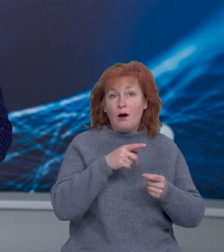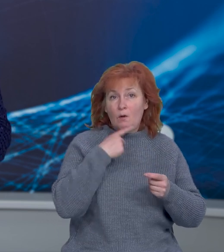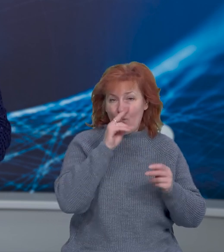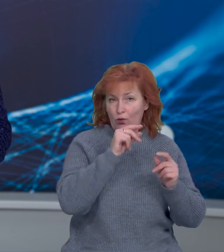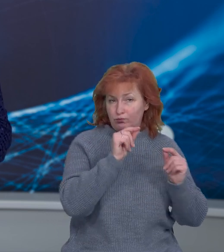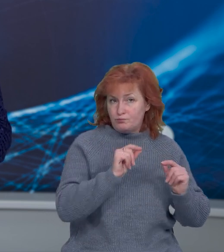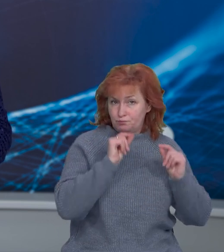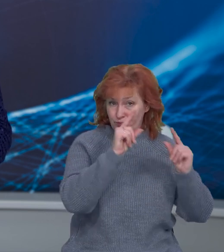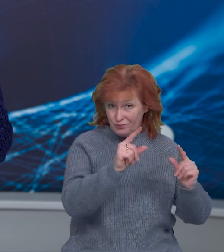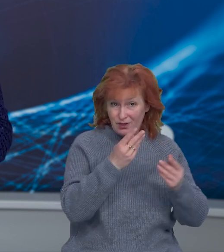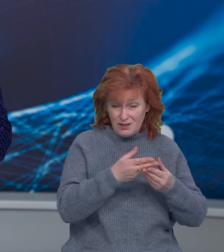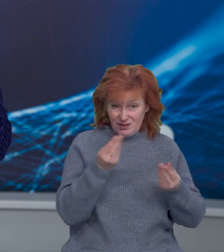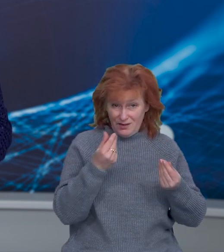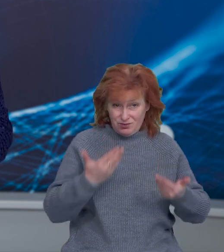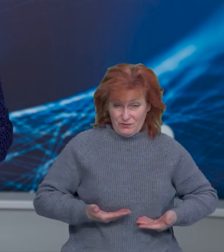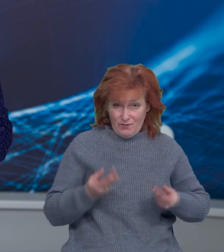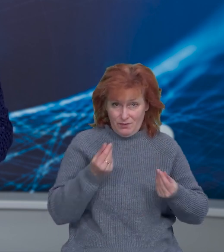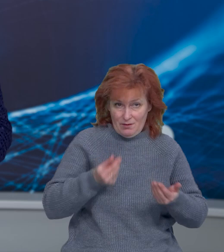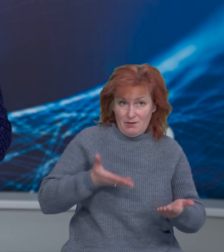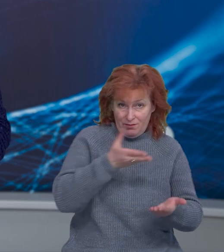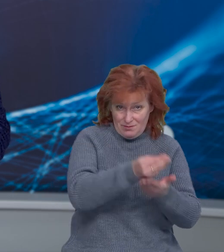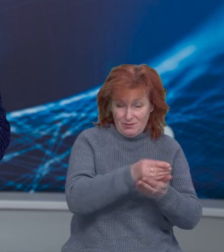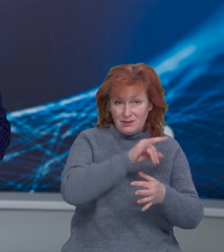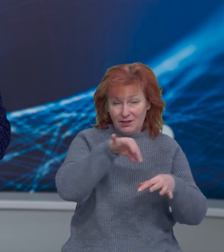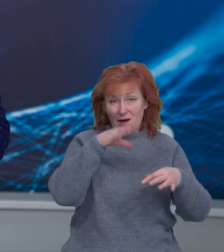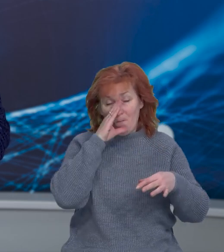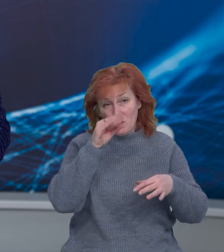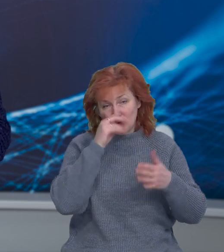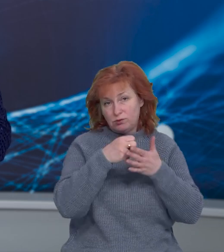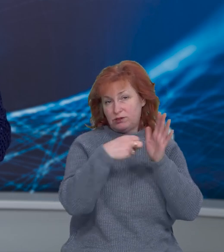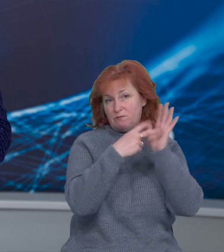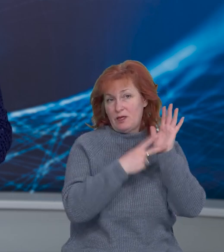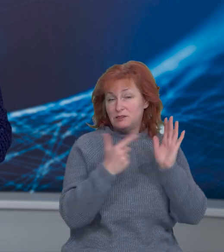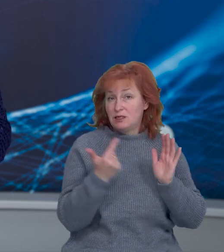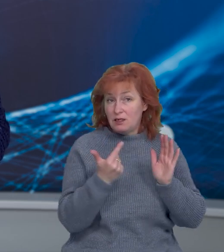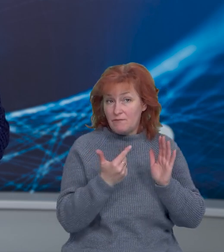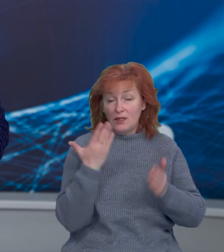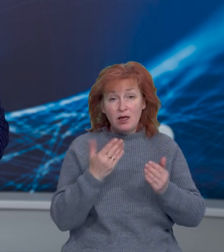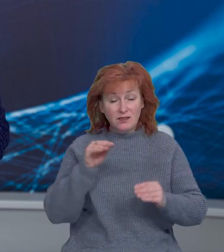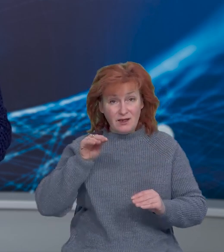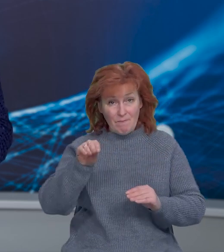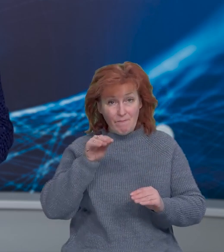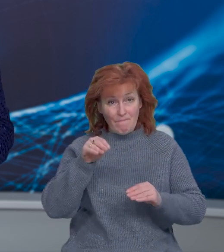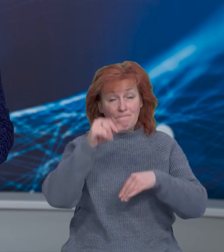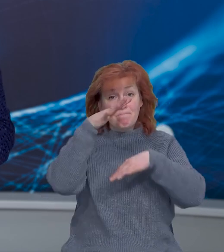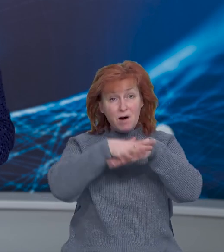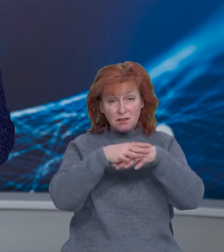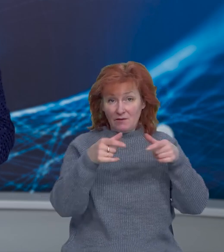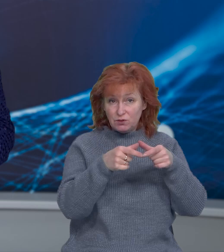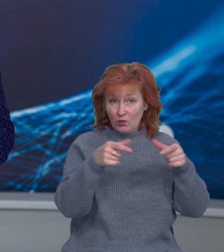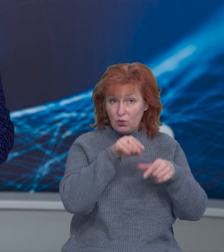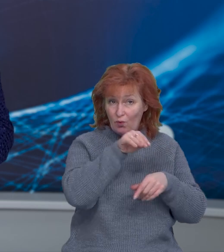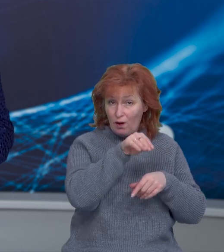гривень. За його словами, це економічно обґрунтована вартість. Банківською карткою – до 15 гривень. Для тих, хто